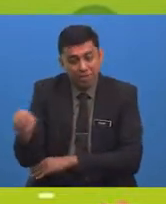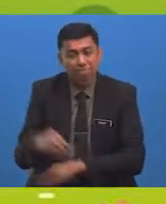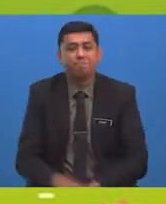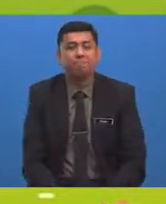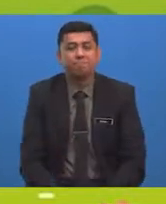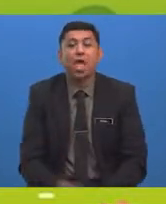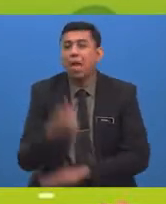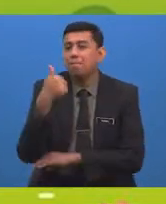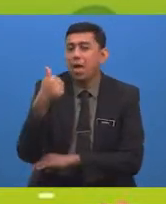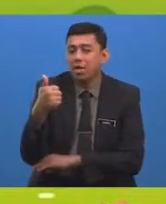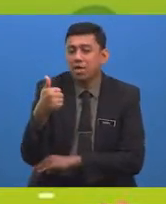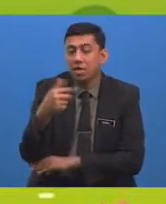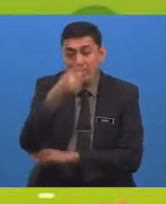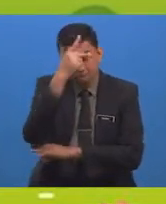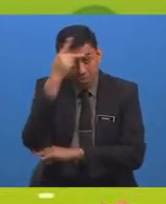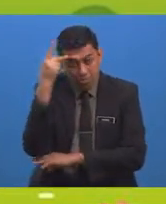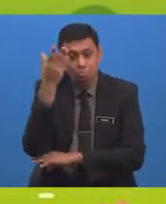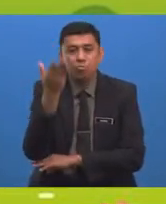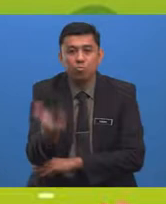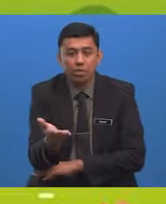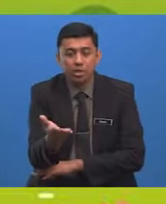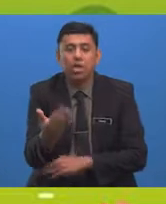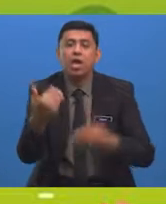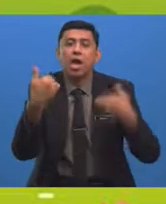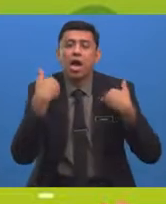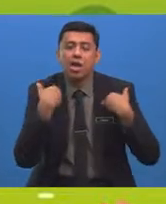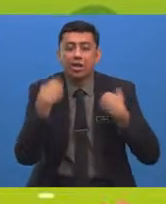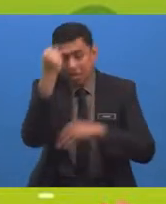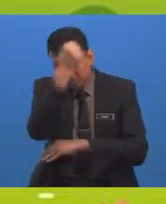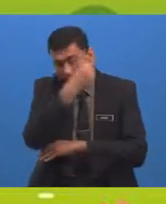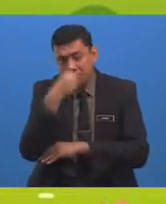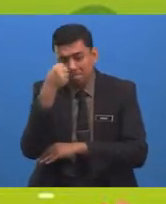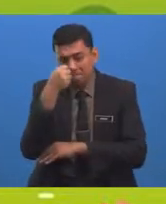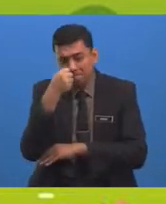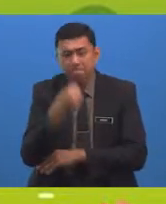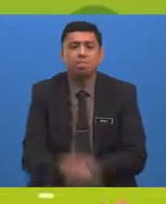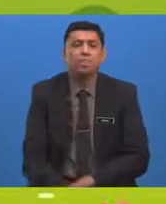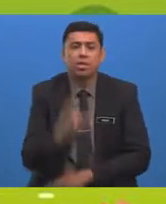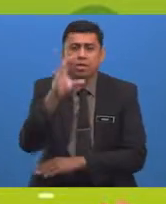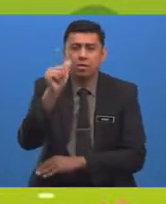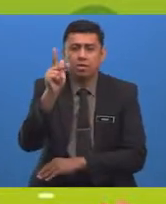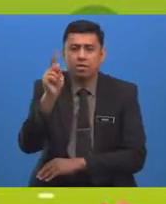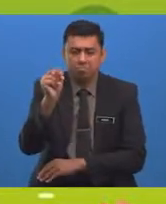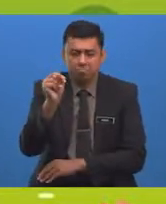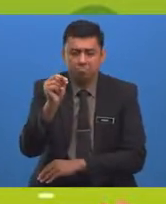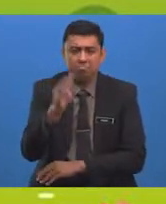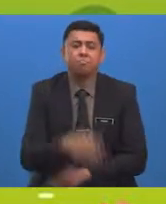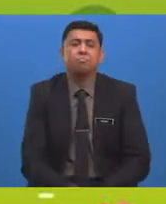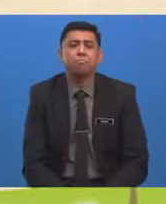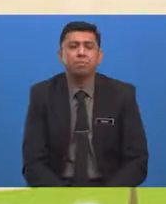Bagus Kerana kamu mempunyai sikap cakna dan peka terhadap misu ini